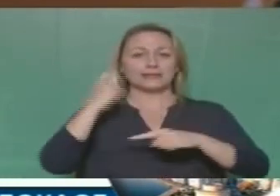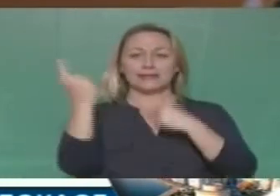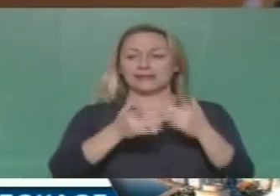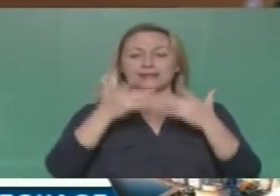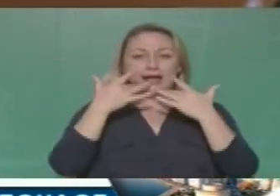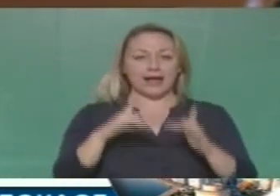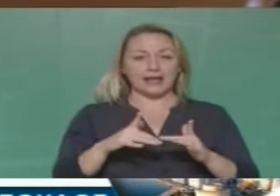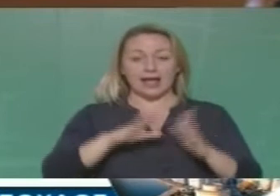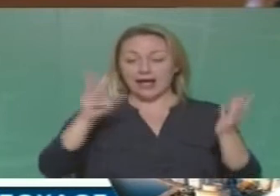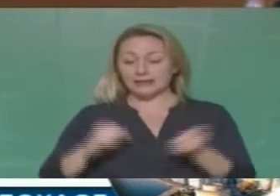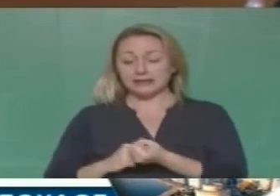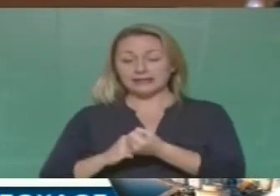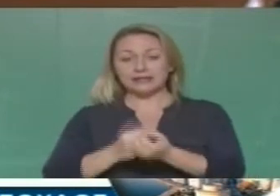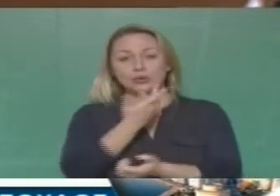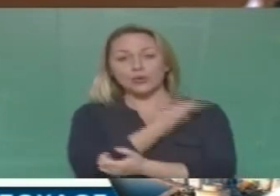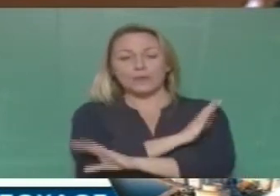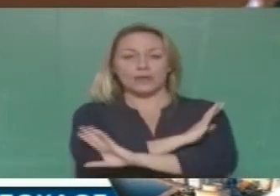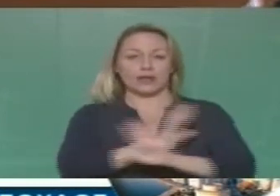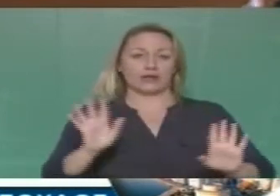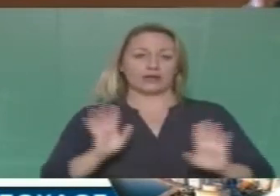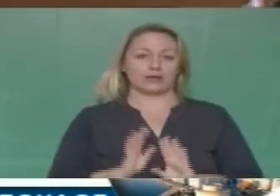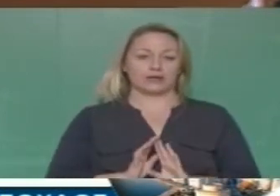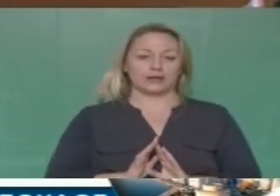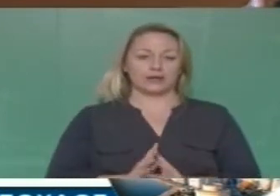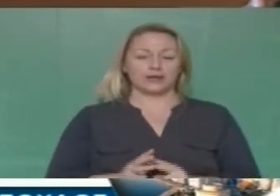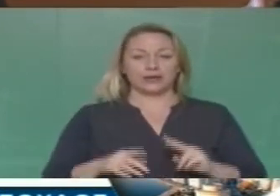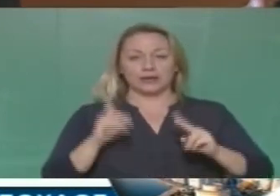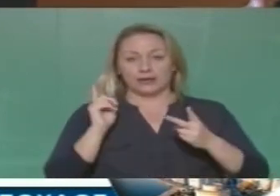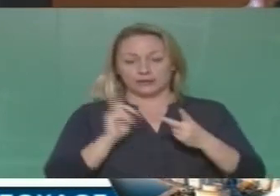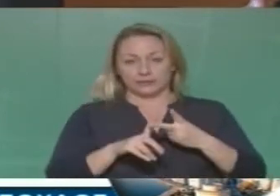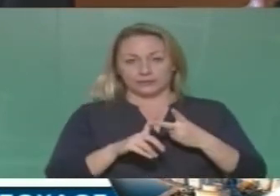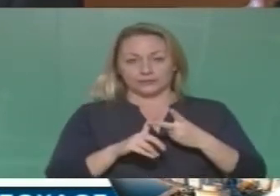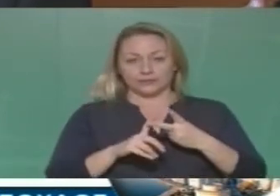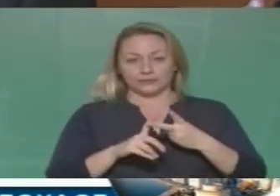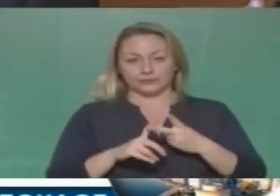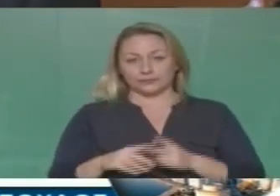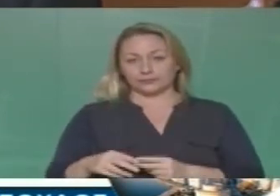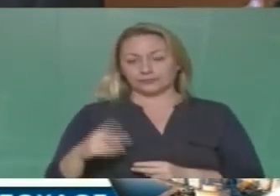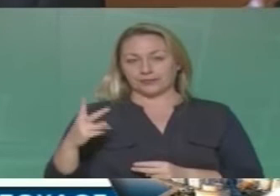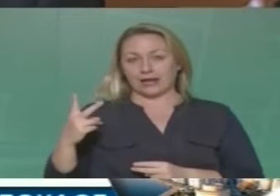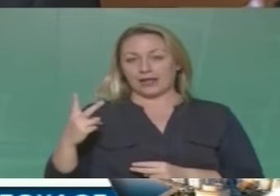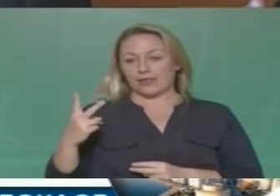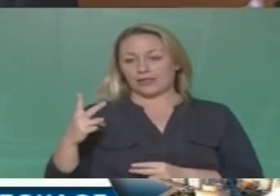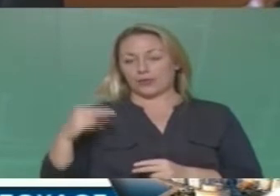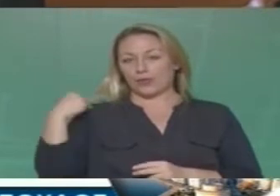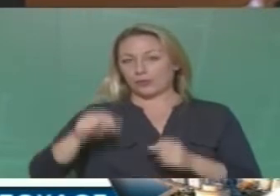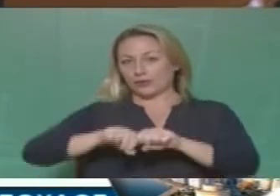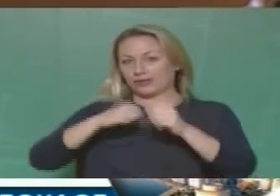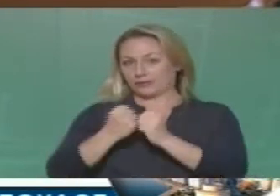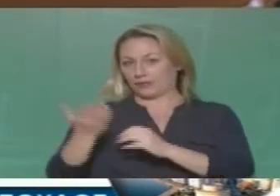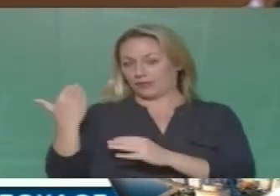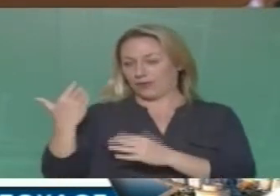για όποιον τα στηρίζει αυτά τα πράγματα ή τα στήριξη των παραλθών. Δεύτερο ζήτημα. Πριν από δύο δημοτικά συμβούλια, αν θυμάμαι καλά,